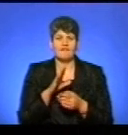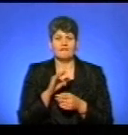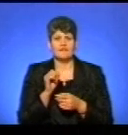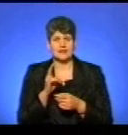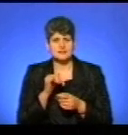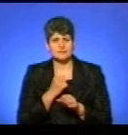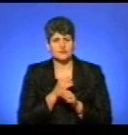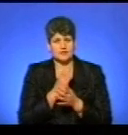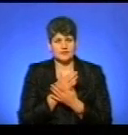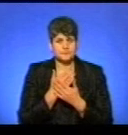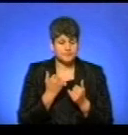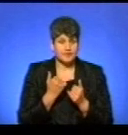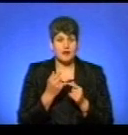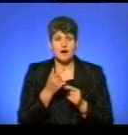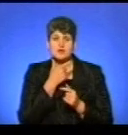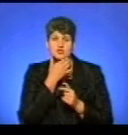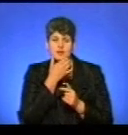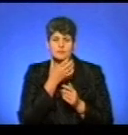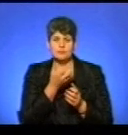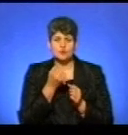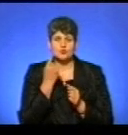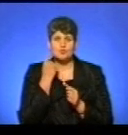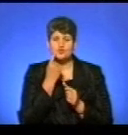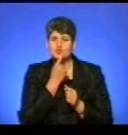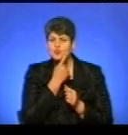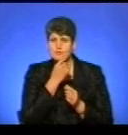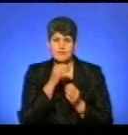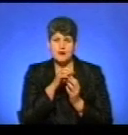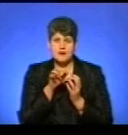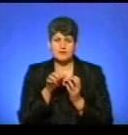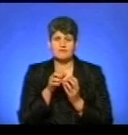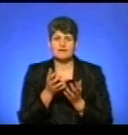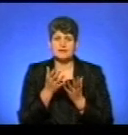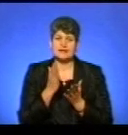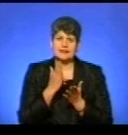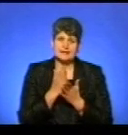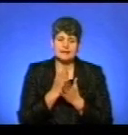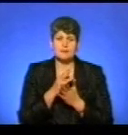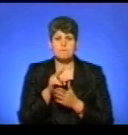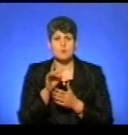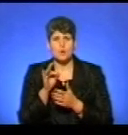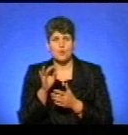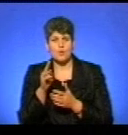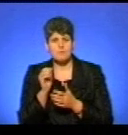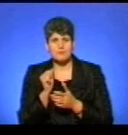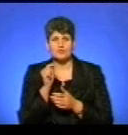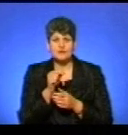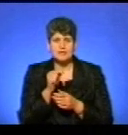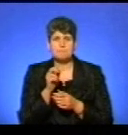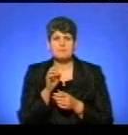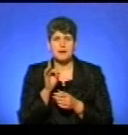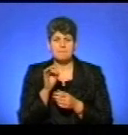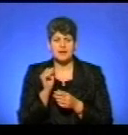береться щелепи для того, щоб по зубах встановити, чи є так звана тетрациклінова проба. Тому що в тій приманці є